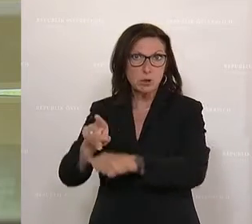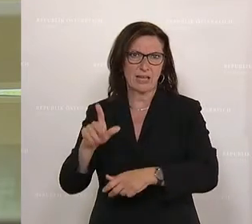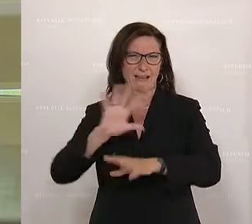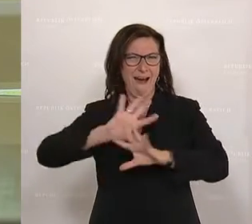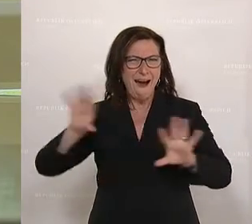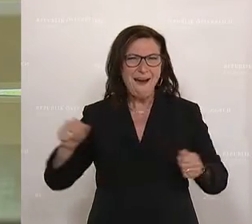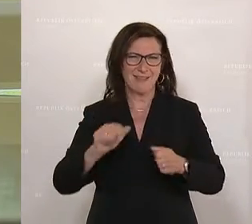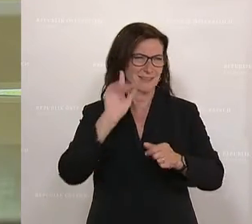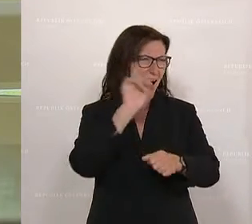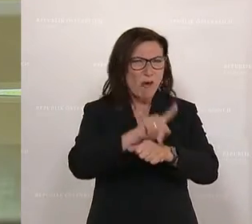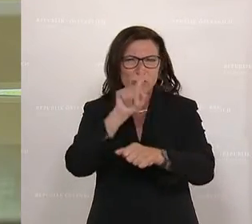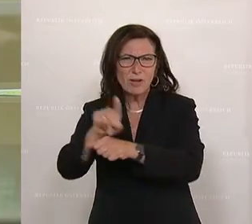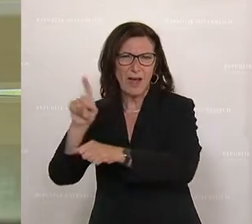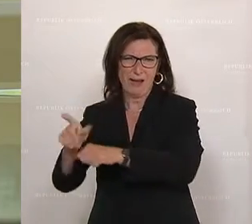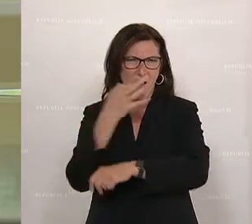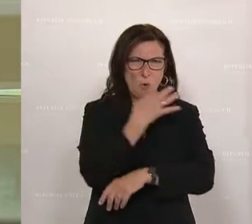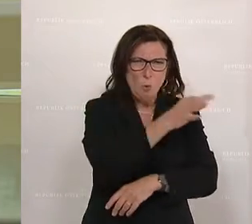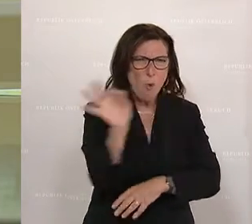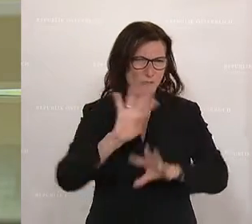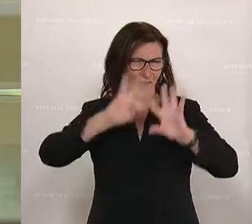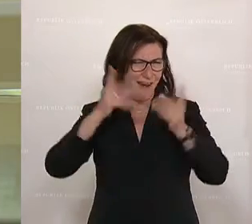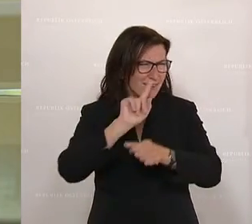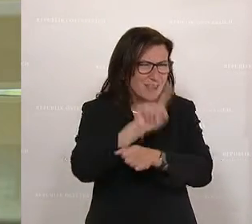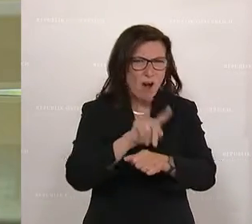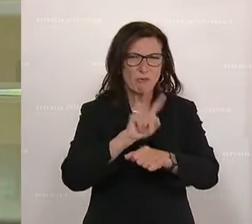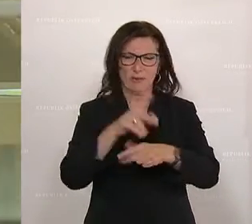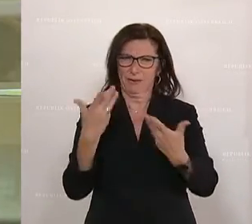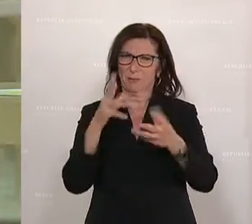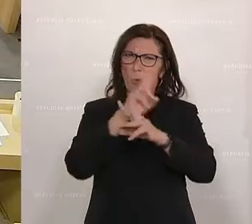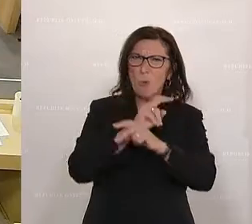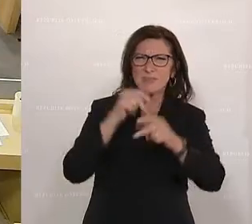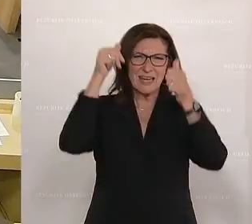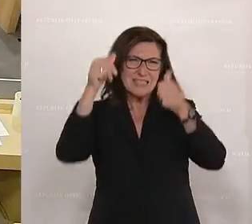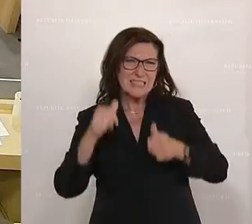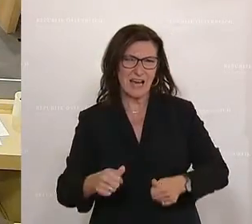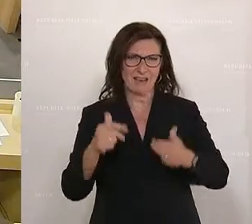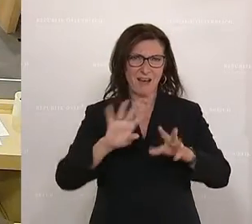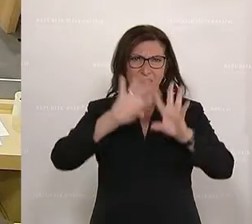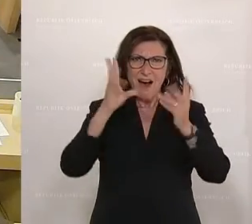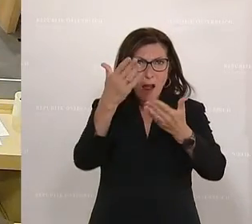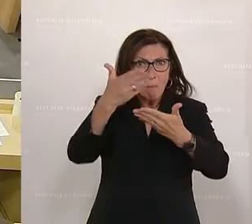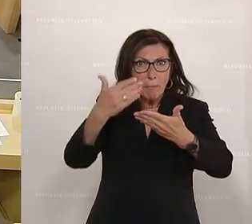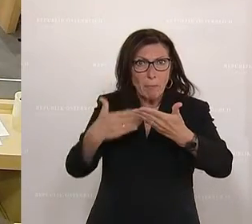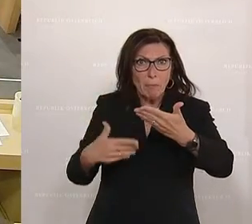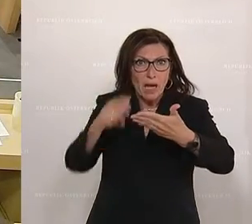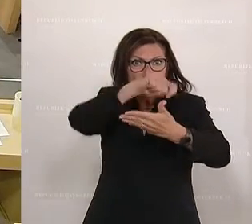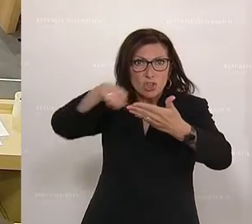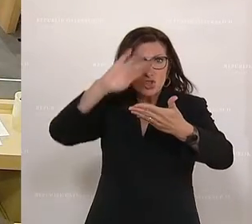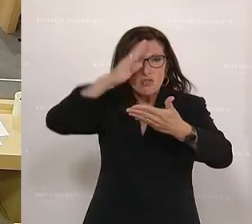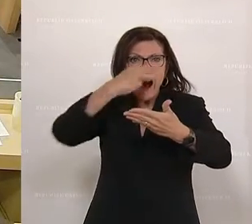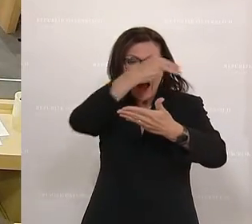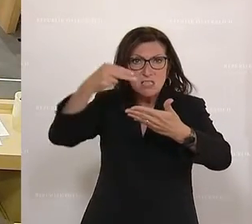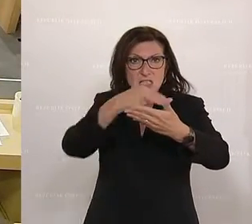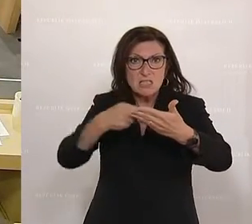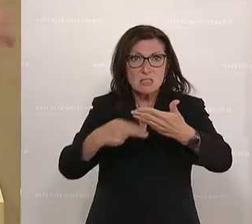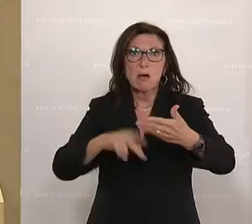und auf diese ganzen Umfragen und auf die Inserate in Österreich und so weiter, das ist alles rauszensiert. Und veröffentlicht haben Sie